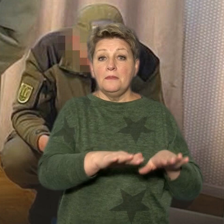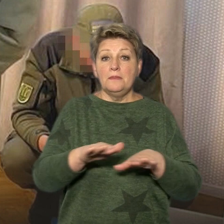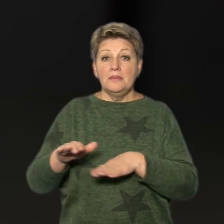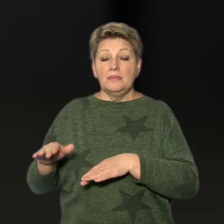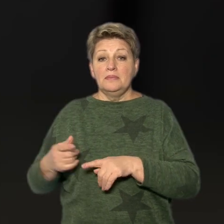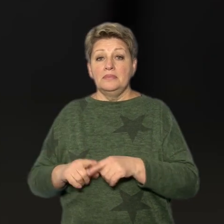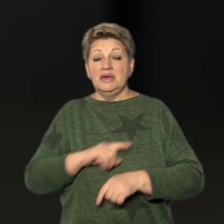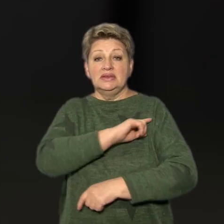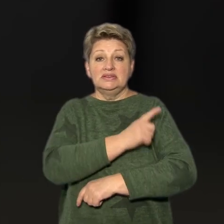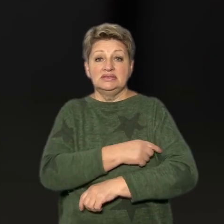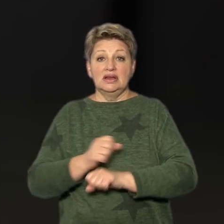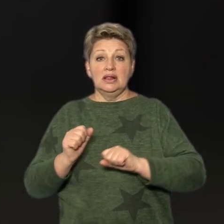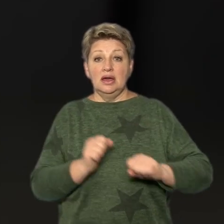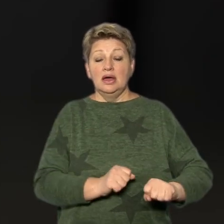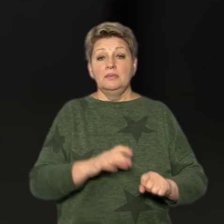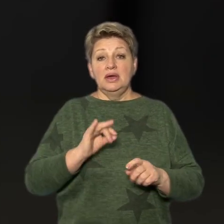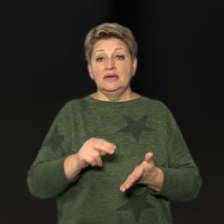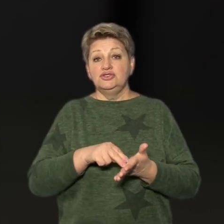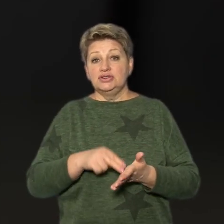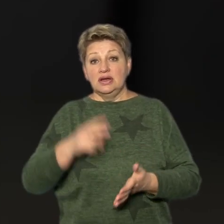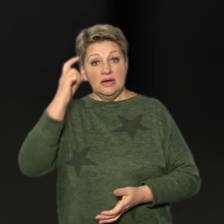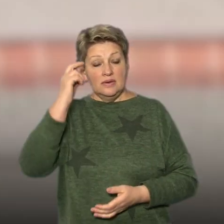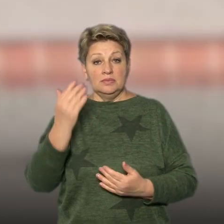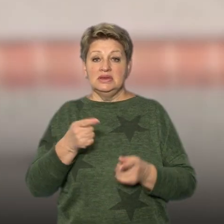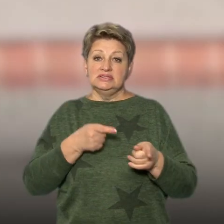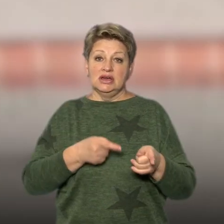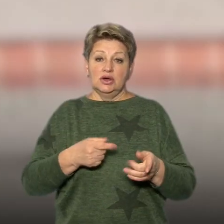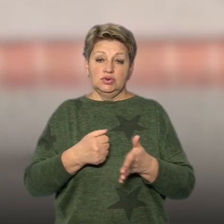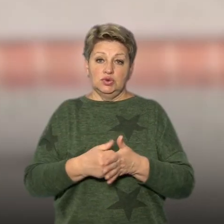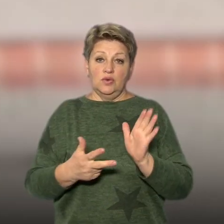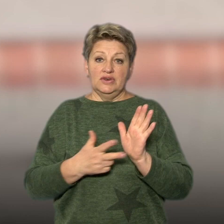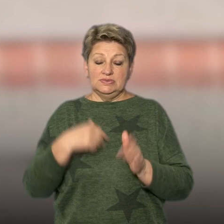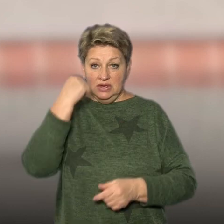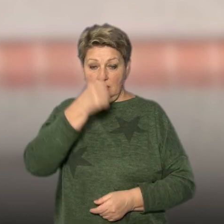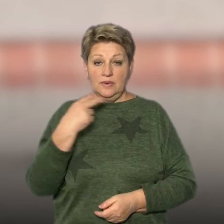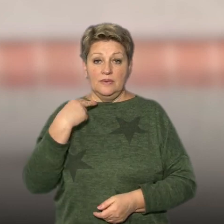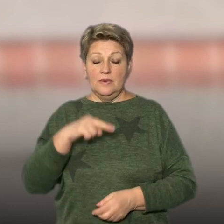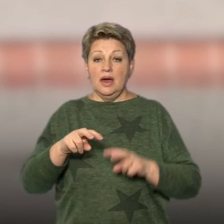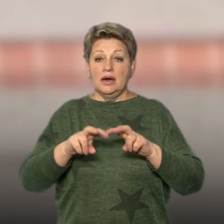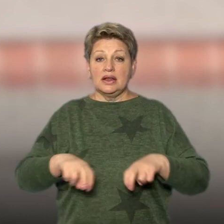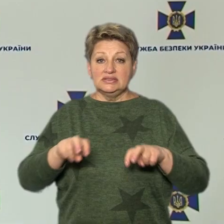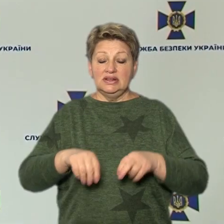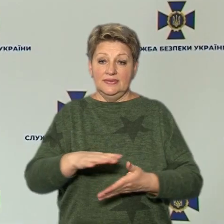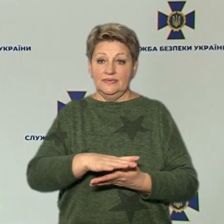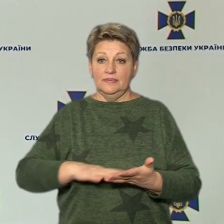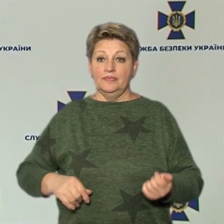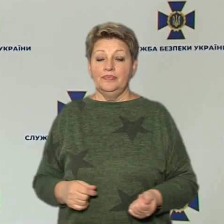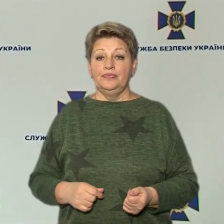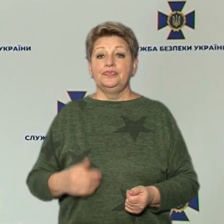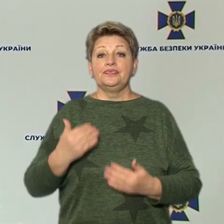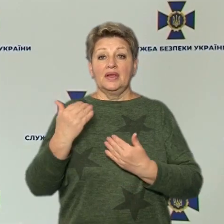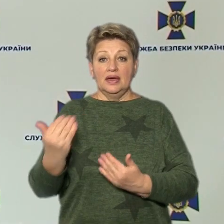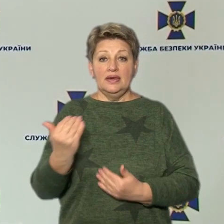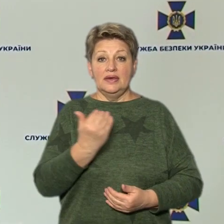наслідки повітряних атак у Києві та Черкасах. Їм загрожує до восьми років позбавлення волі. Розслідування триває. Зловмисниками